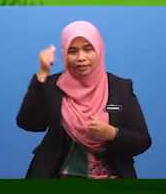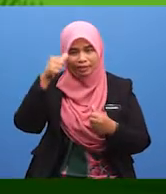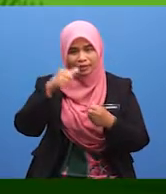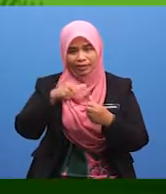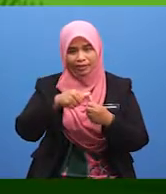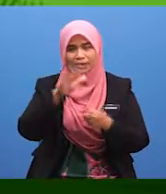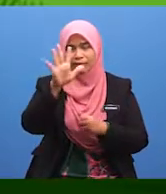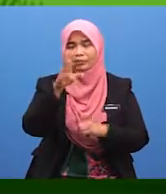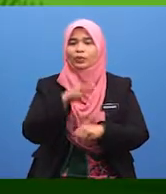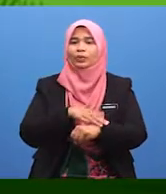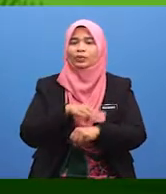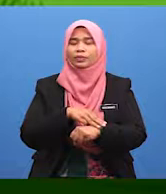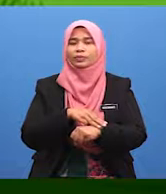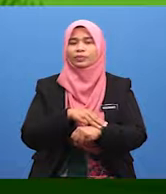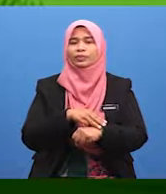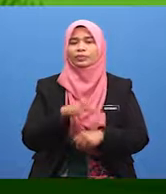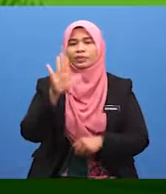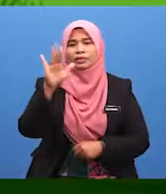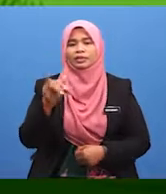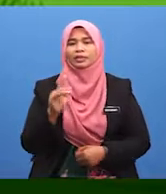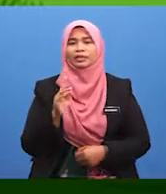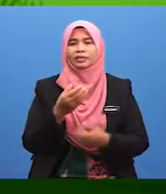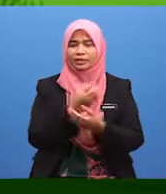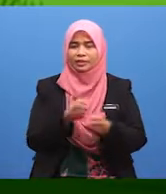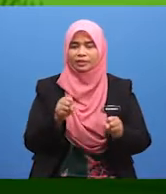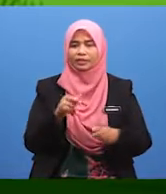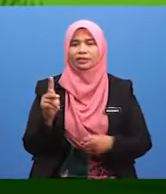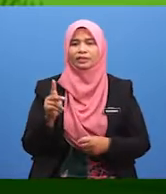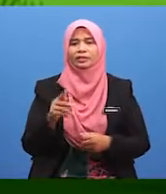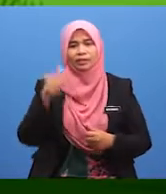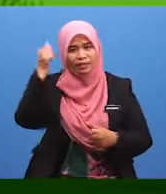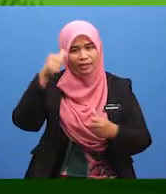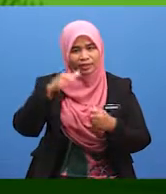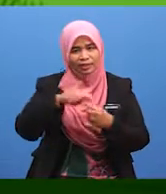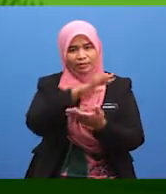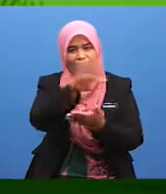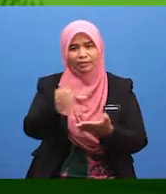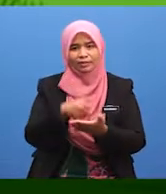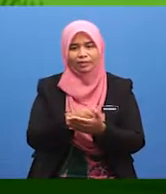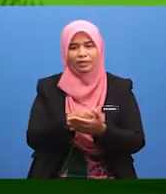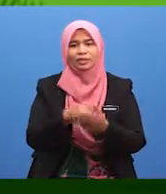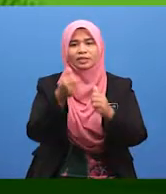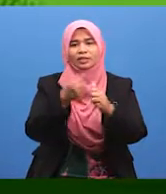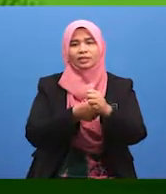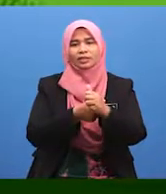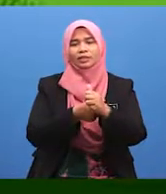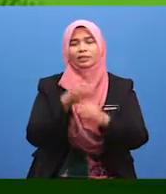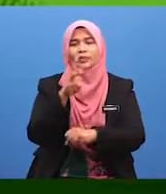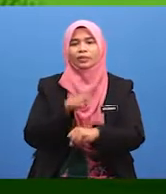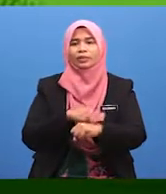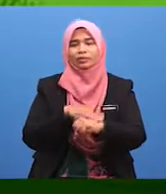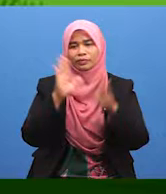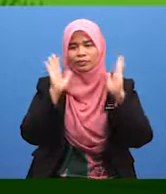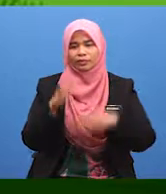ingat lima waktu yang disediakan. Ingat semua ya? setiap